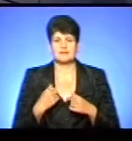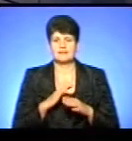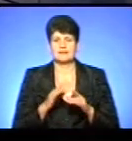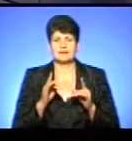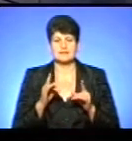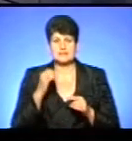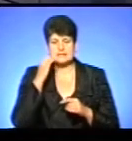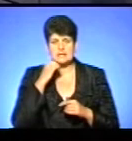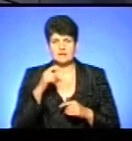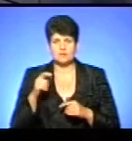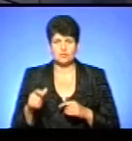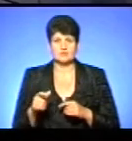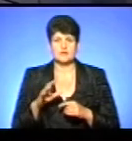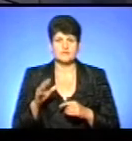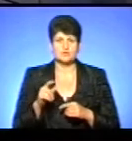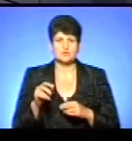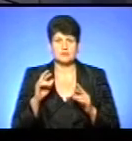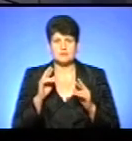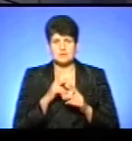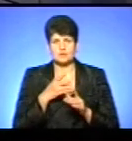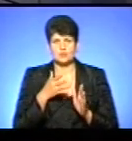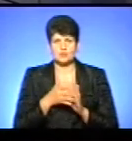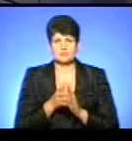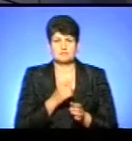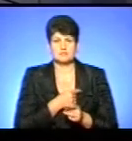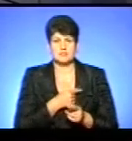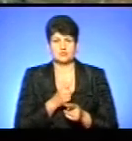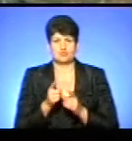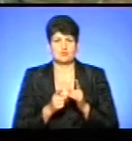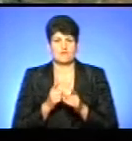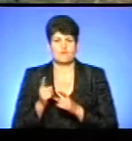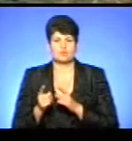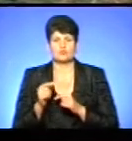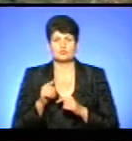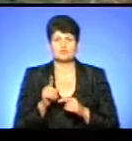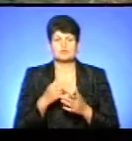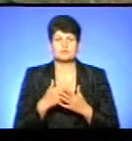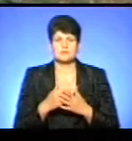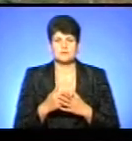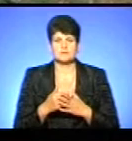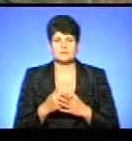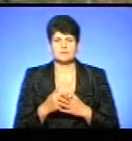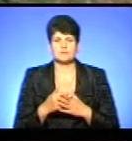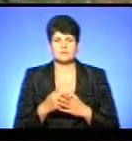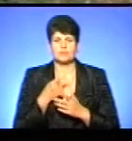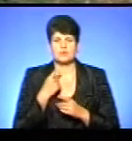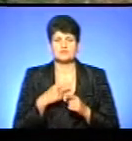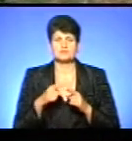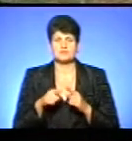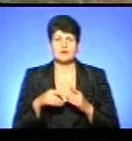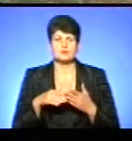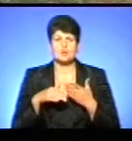старі люди, а всі люди дуже неправильно розуміють медичну реформу. Тому що от кажуть, от скоро швидка